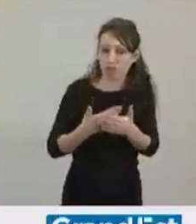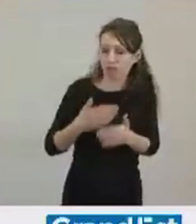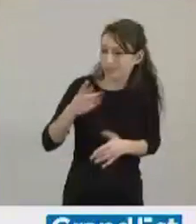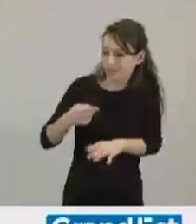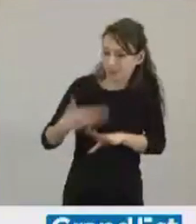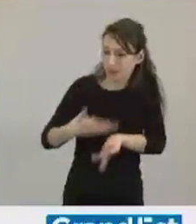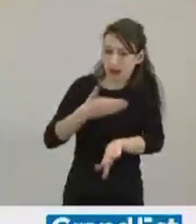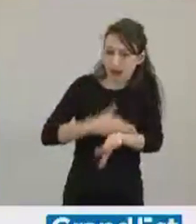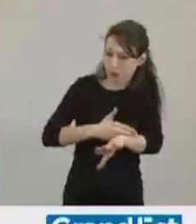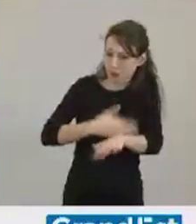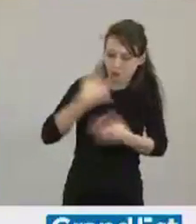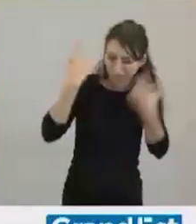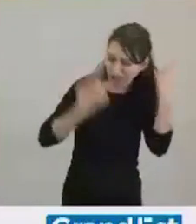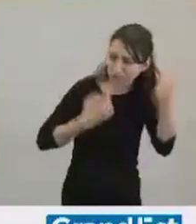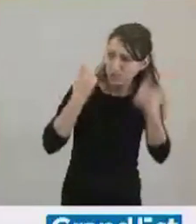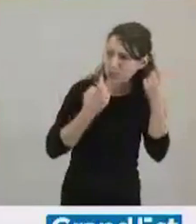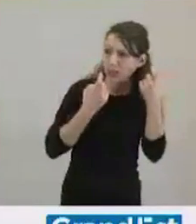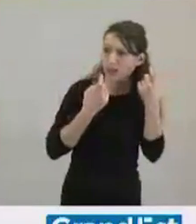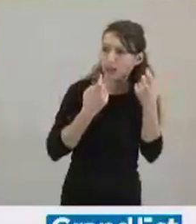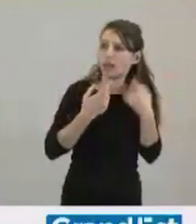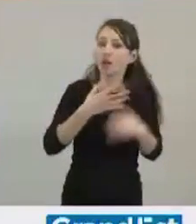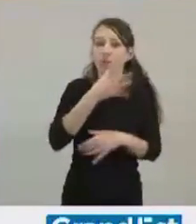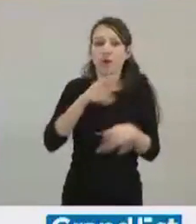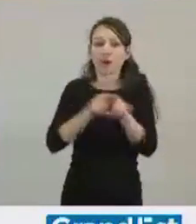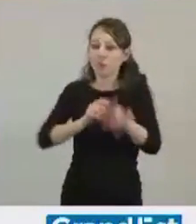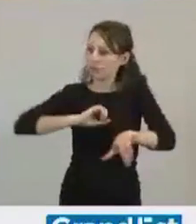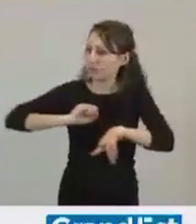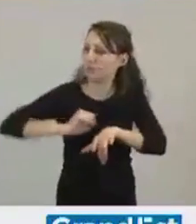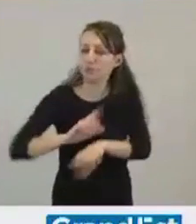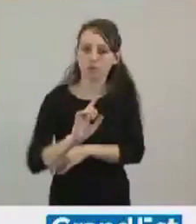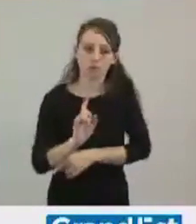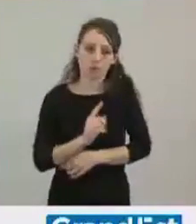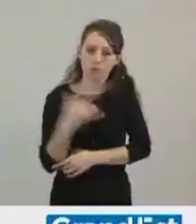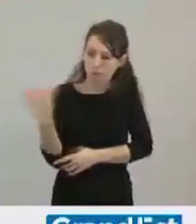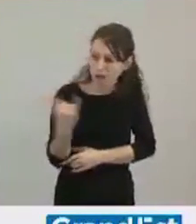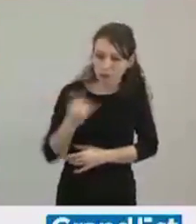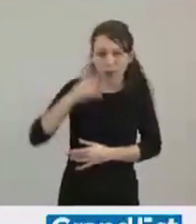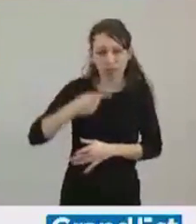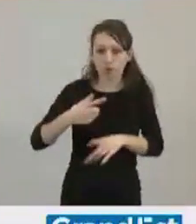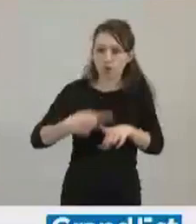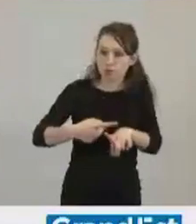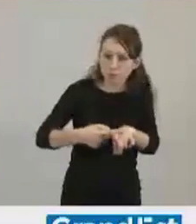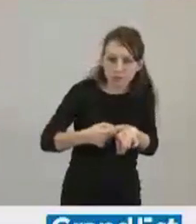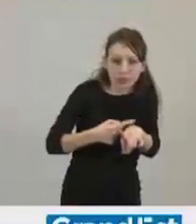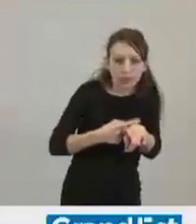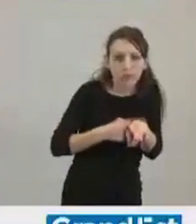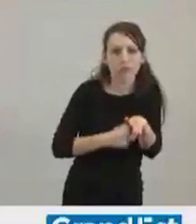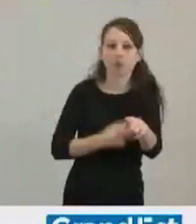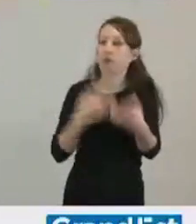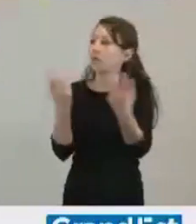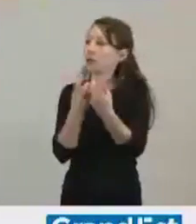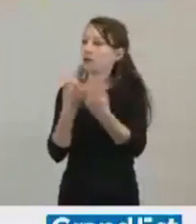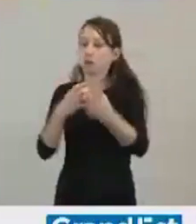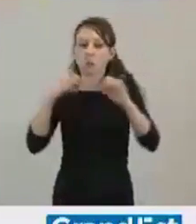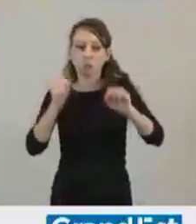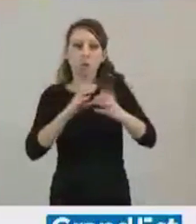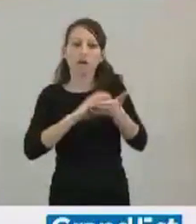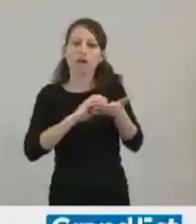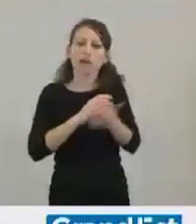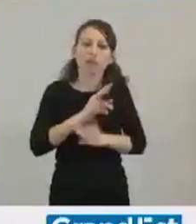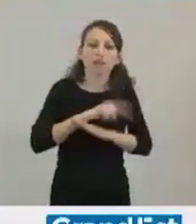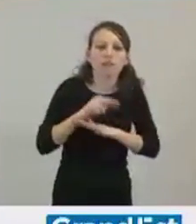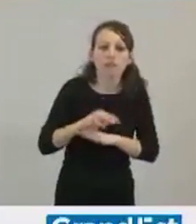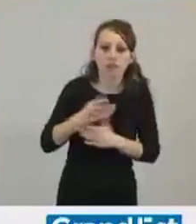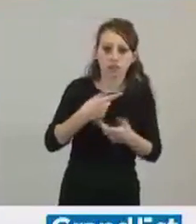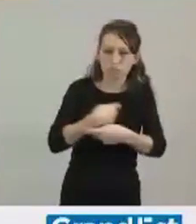choses pas à pas, de ne pas brusquer les acteurs. Il s'agit bien, et quelles que soient les cartes de visite que l'on peut déployer sur le territoire,